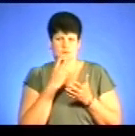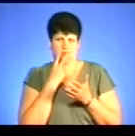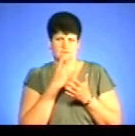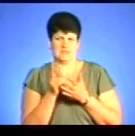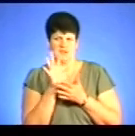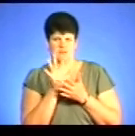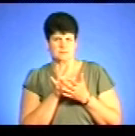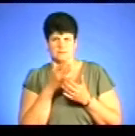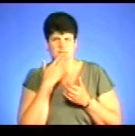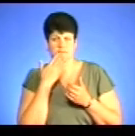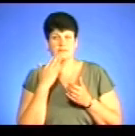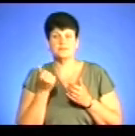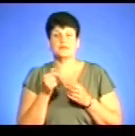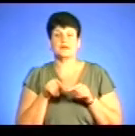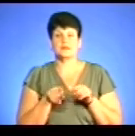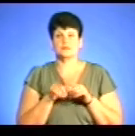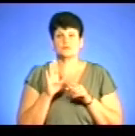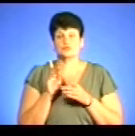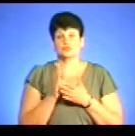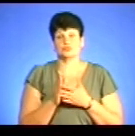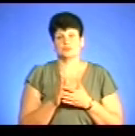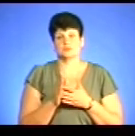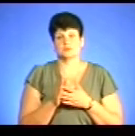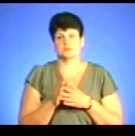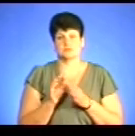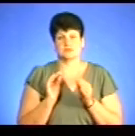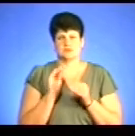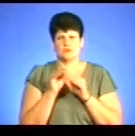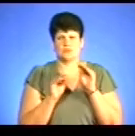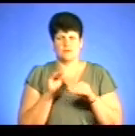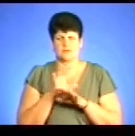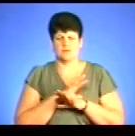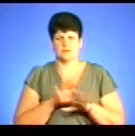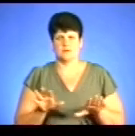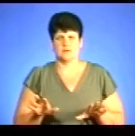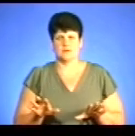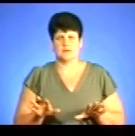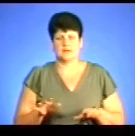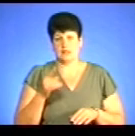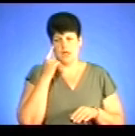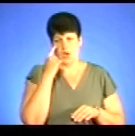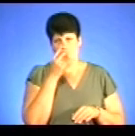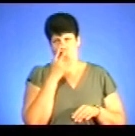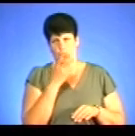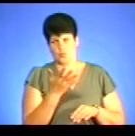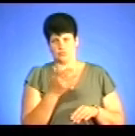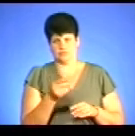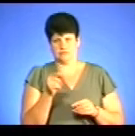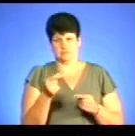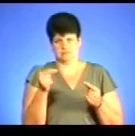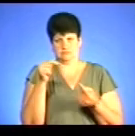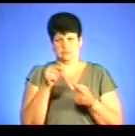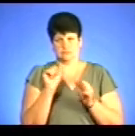нерозмиті кольори. Ну, не повинно саме собі бути сторонніх домишок в пляшці. Ну, тобто, власне, на око якось так визначити можна. Так,